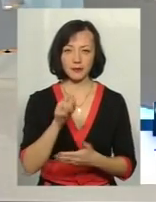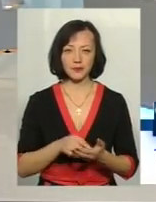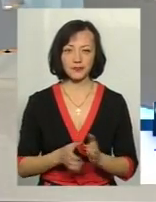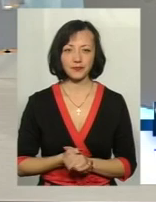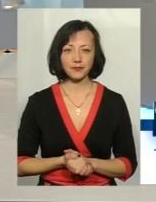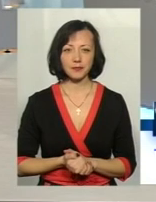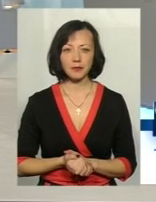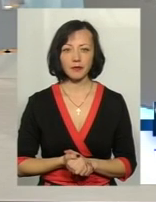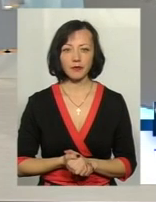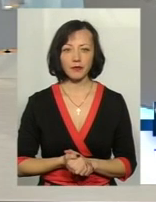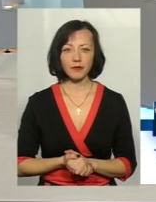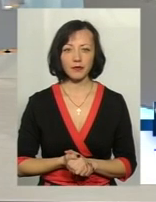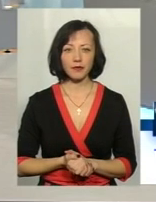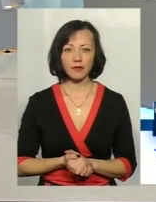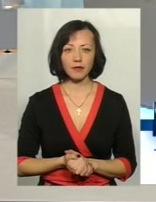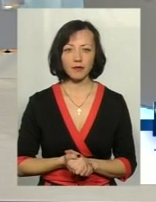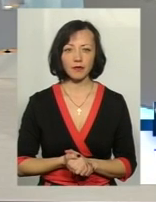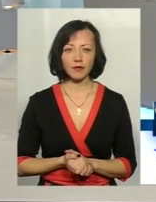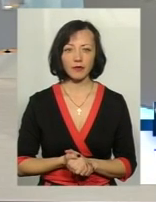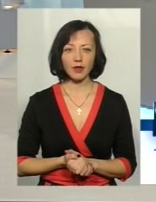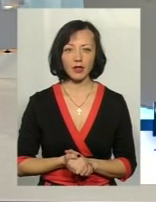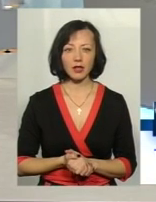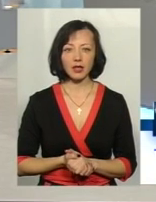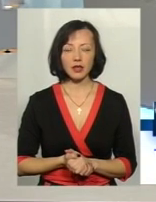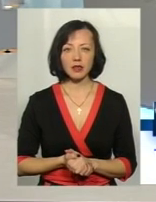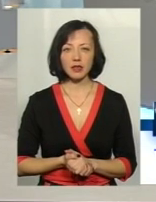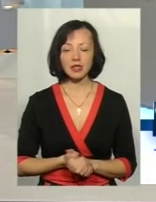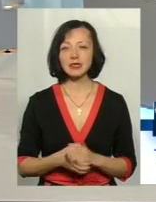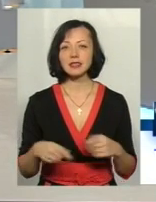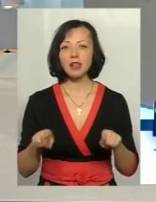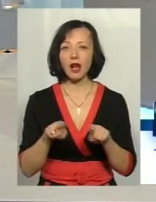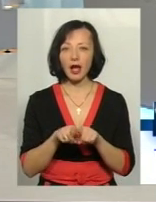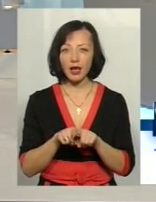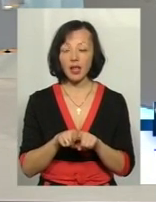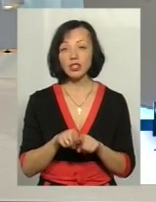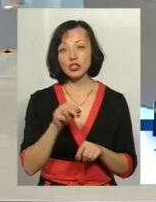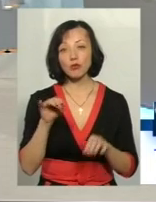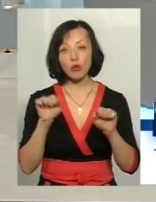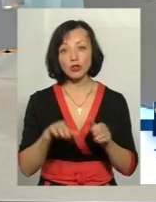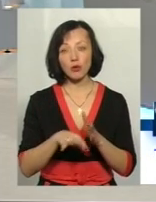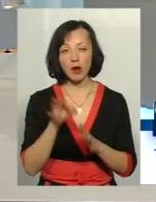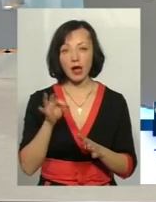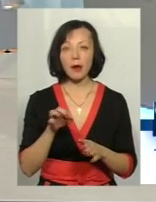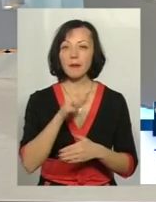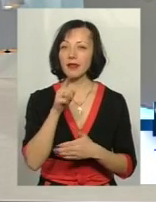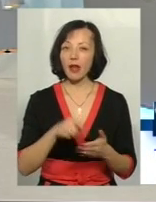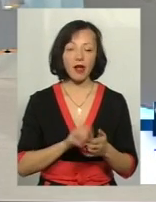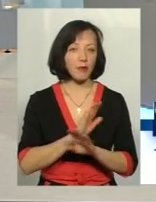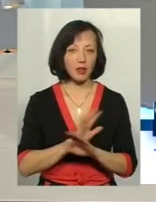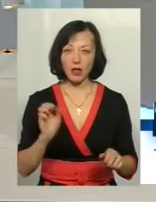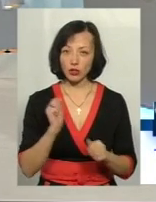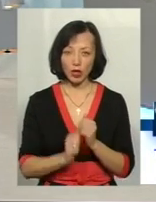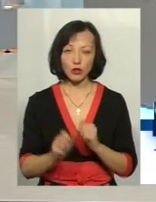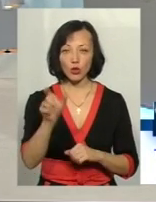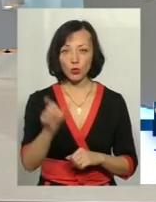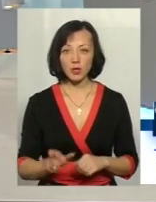В принципі, з таким питанням звертаються не часто, оскільки